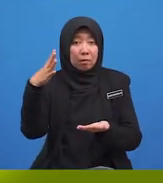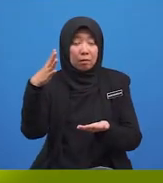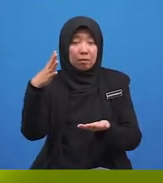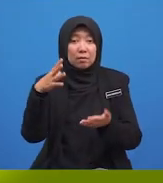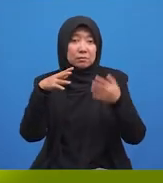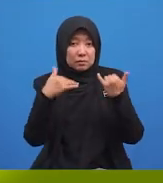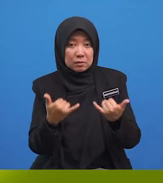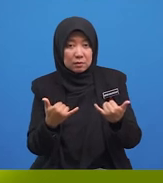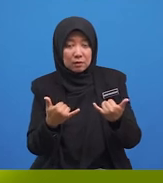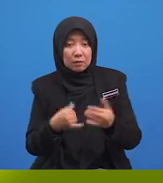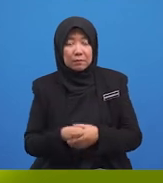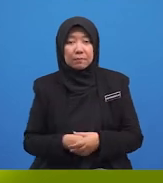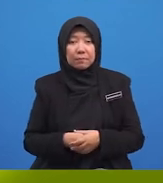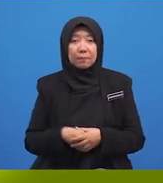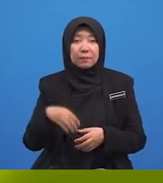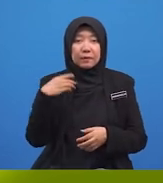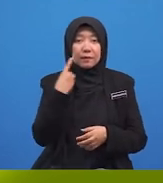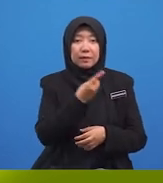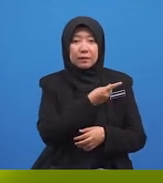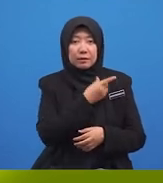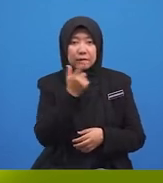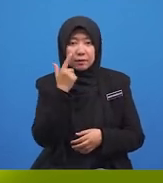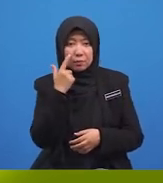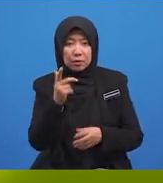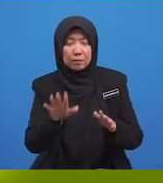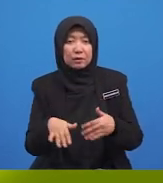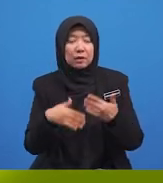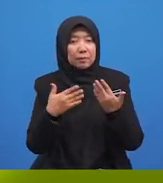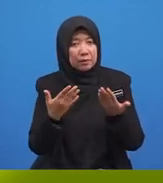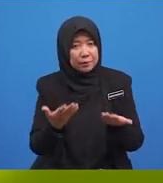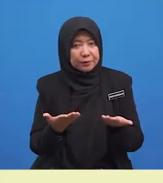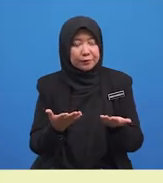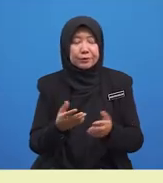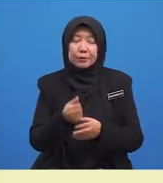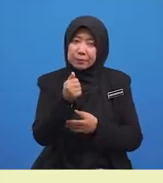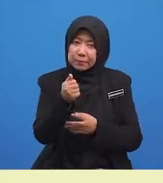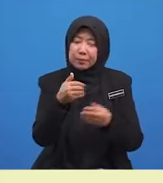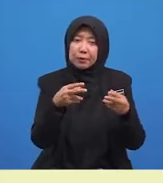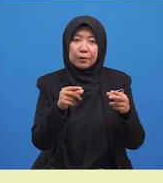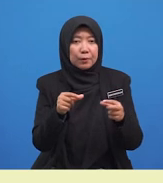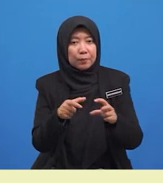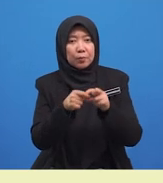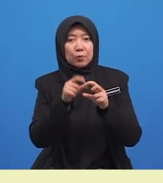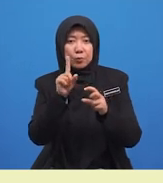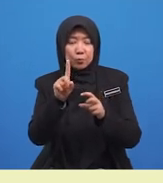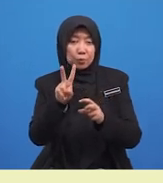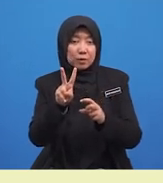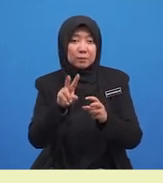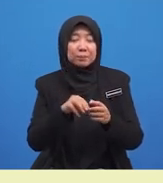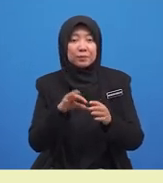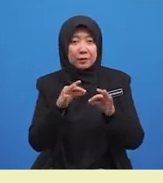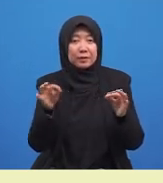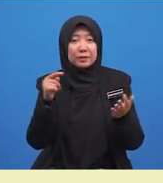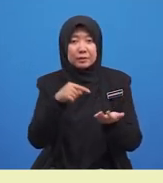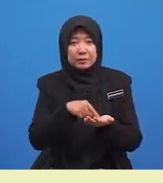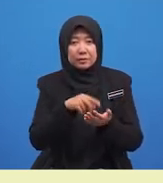Sekarang, Kita lihat pula bagaimana kamu menggabungkan dua ayat ini. Sasi